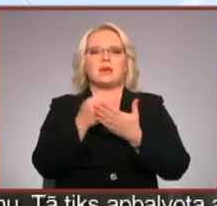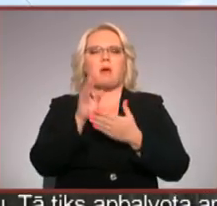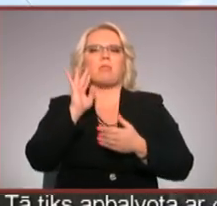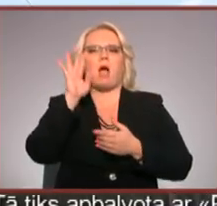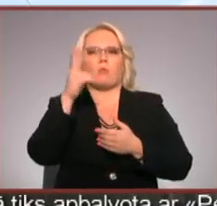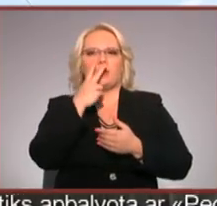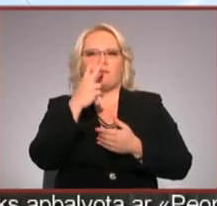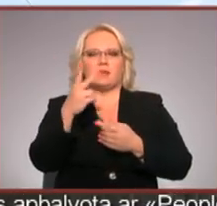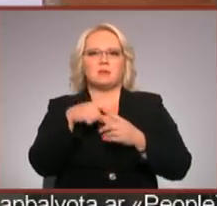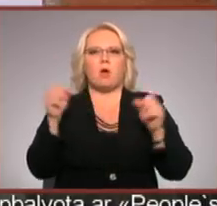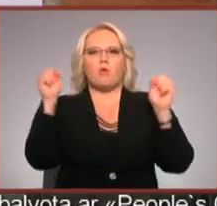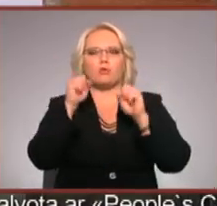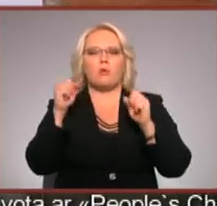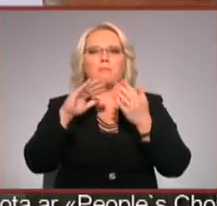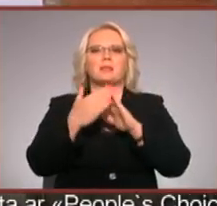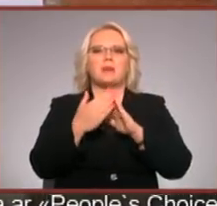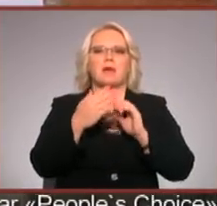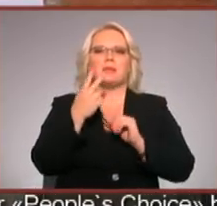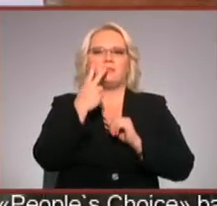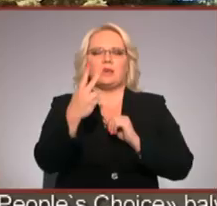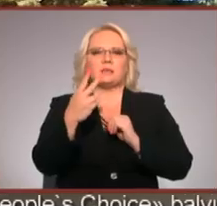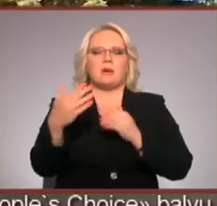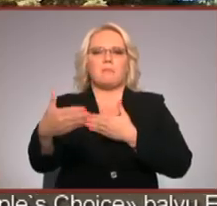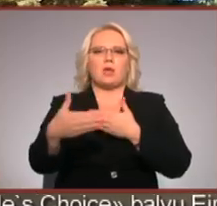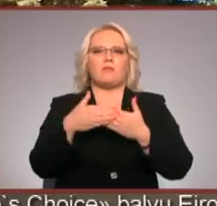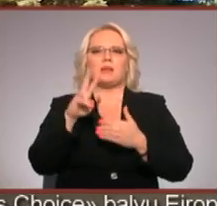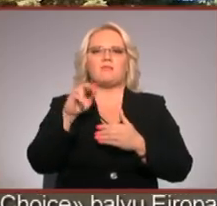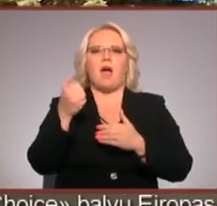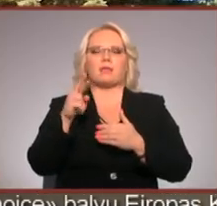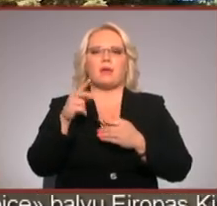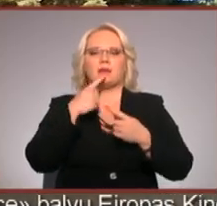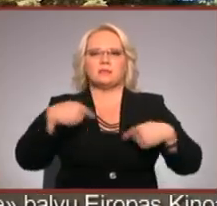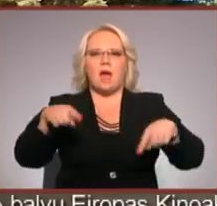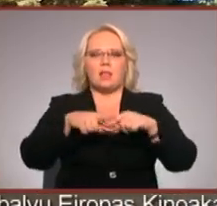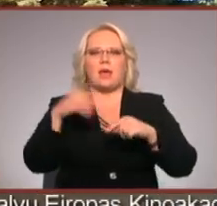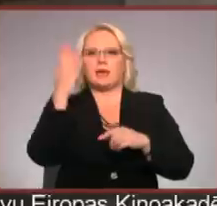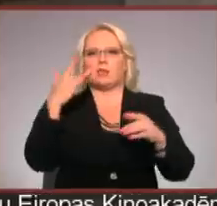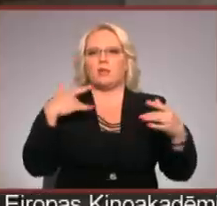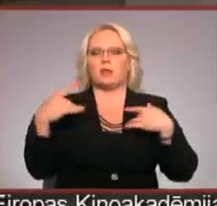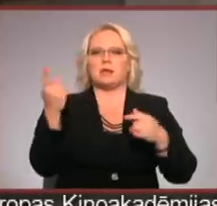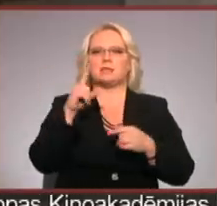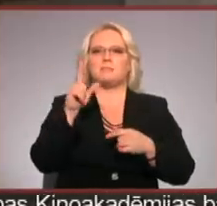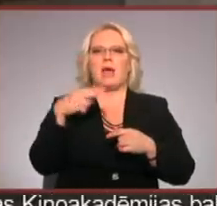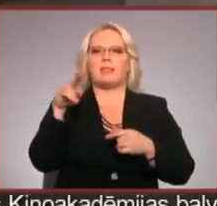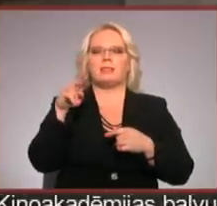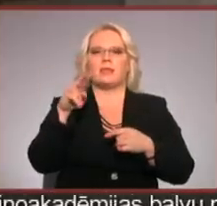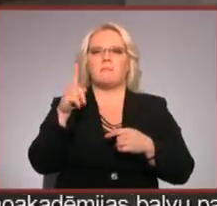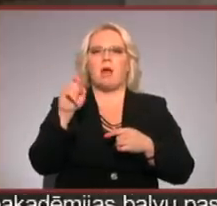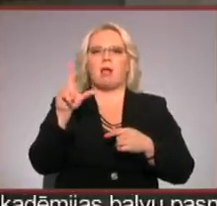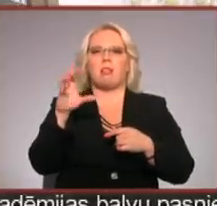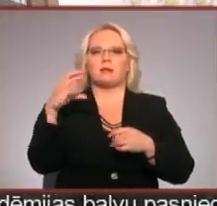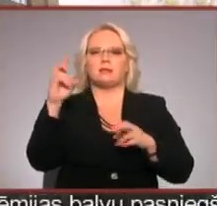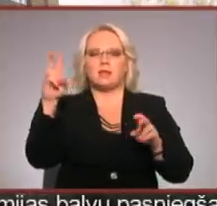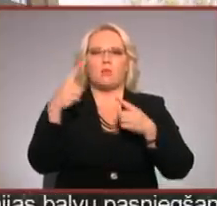Utopiskās pilsētvīzijas realtātei pietuvosies arī Vāgnera zālē, Kinoteātrī Splendid Palace, VEF teritorijā un citur Rīgā.